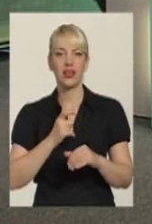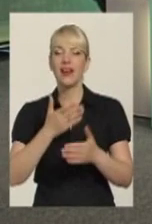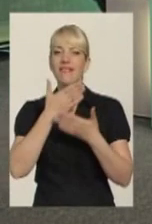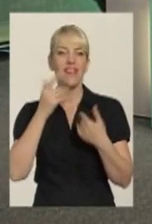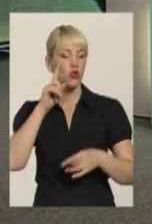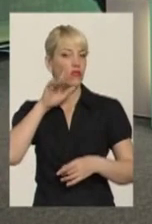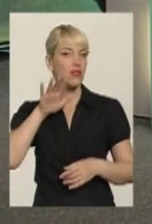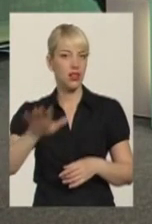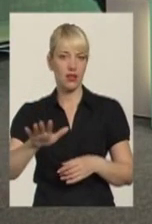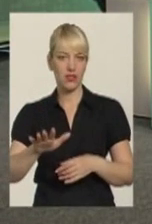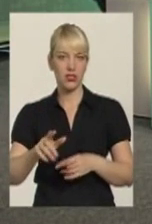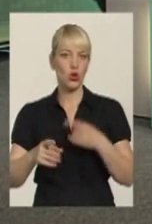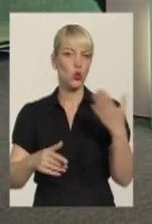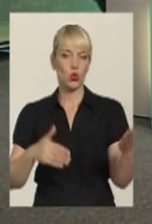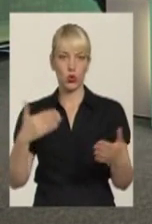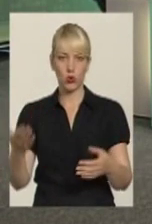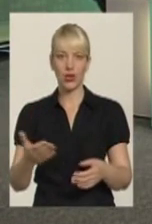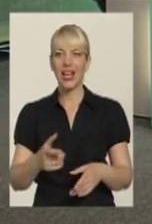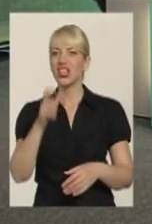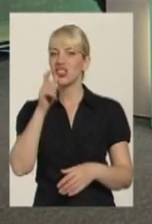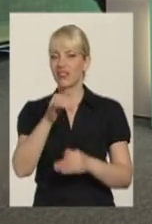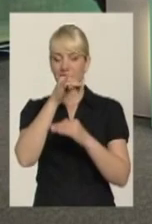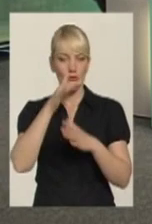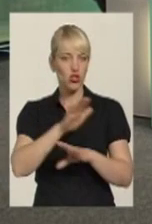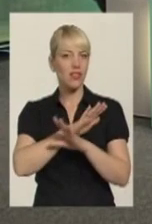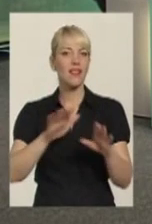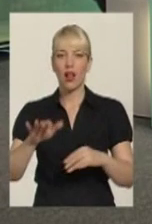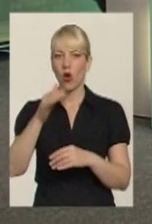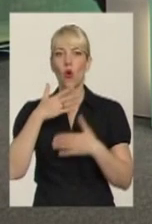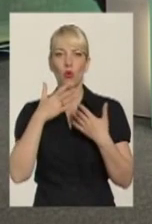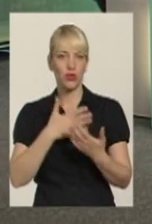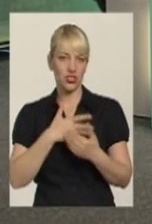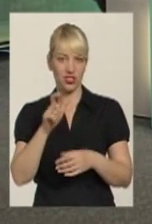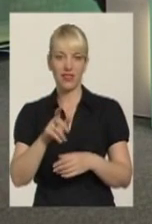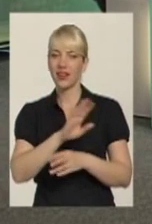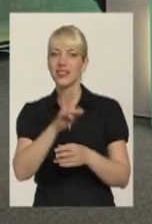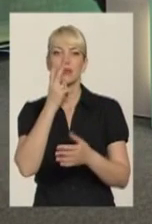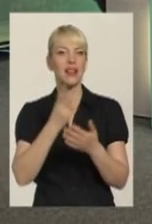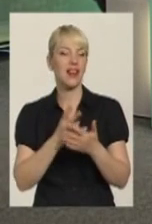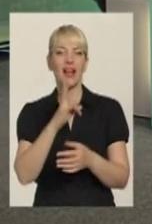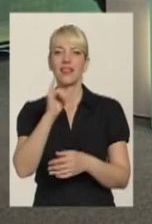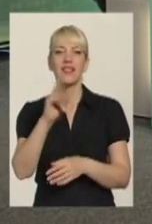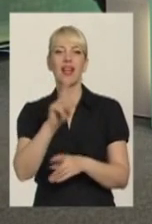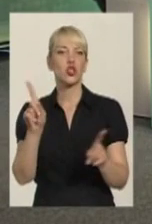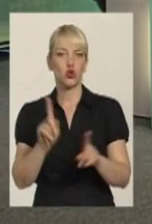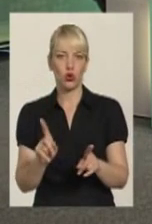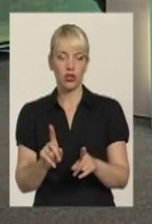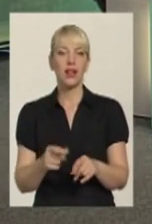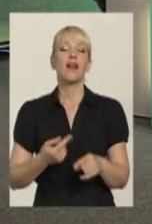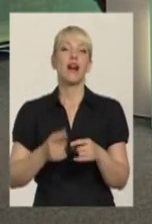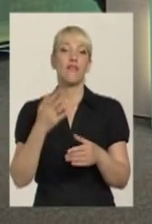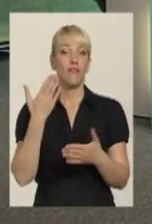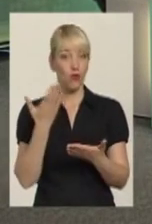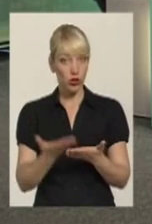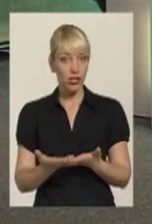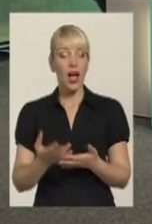другу. Чоловік не може не любити человека, нисмотля ні на що. Так що це все результат спекуляції. По